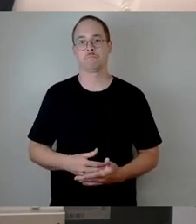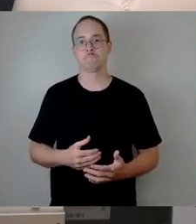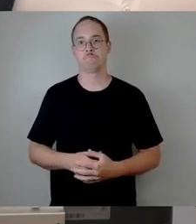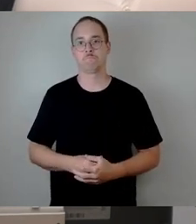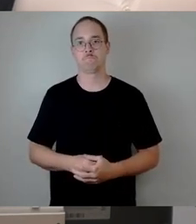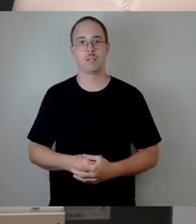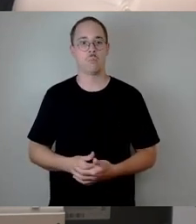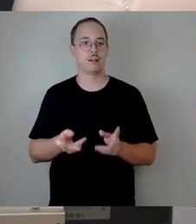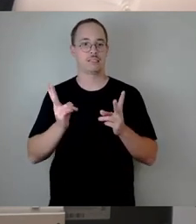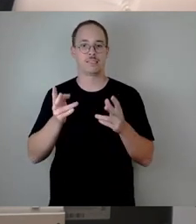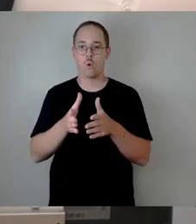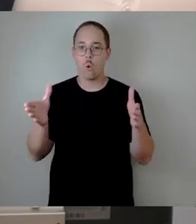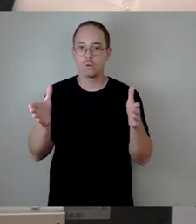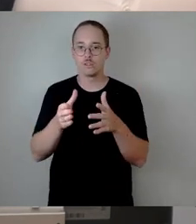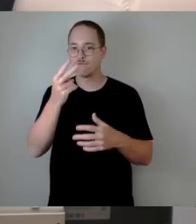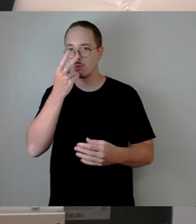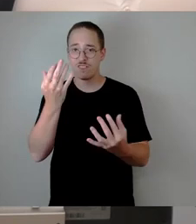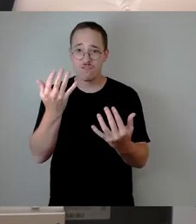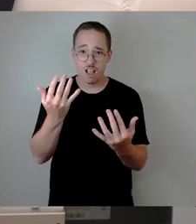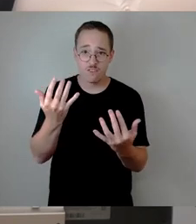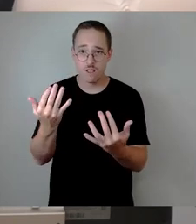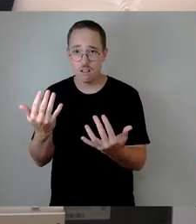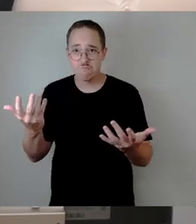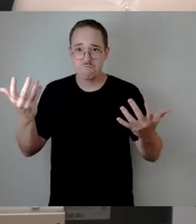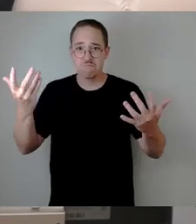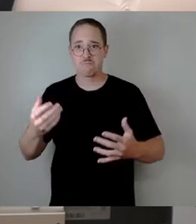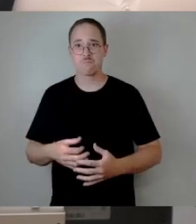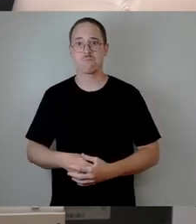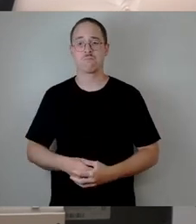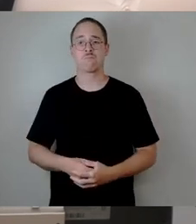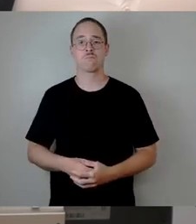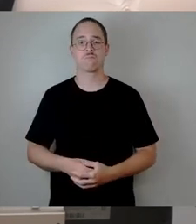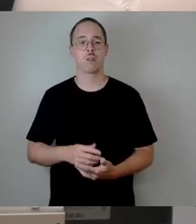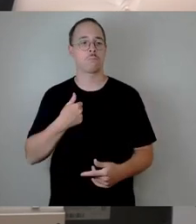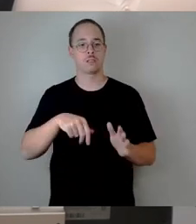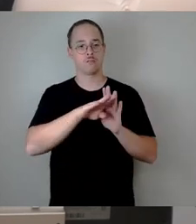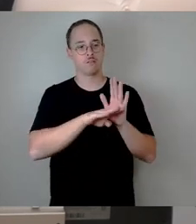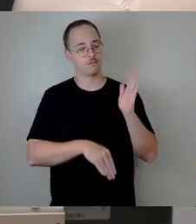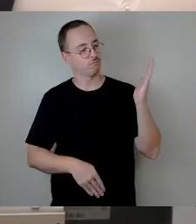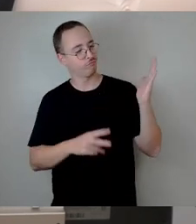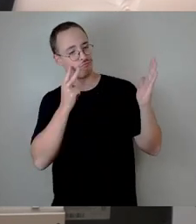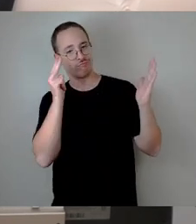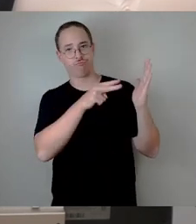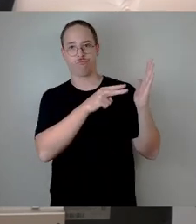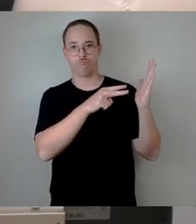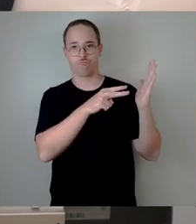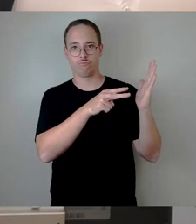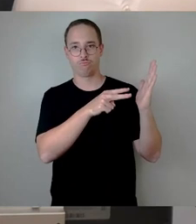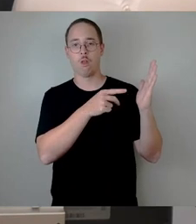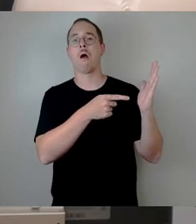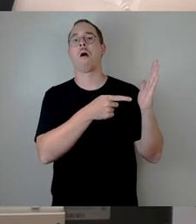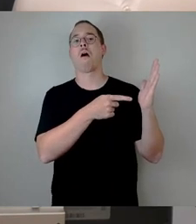Größe für die Ausschüsse? Naja, ein Blick ins Gesetz erleichtert die Rechtsfindung. §